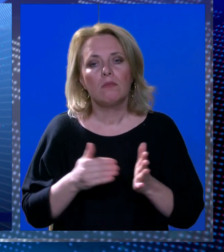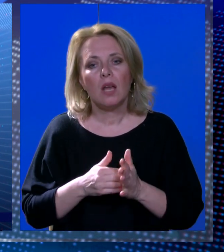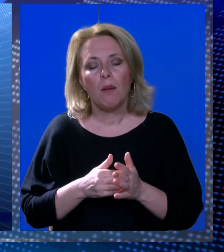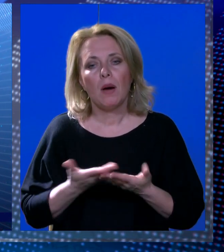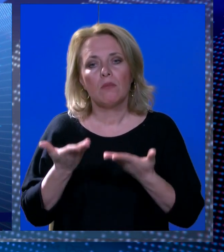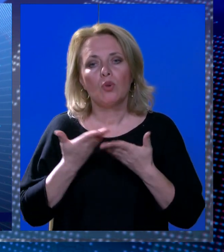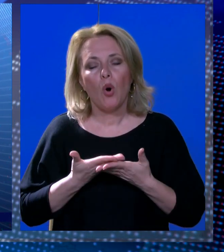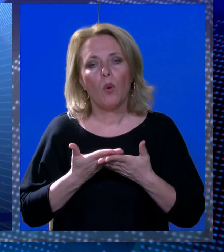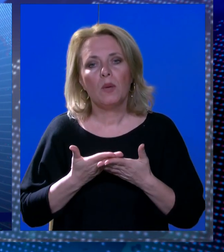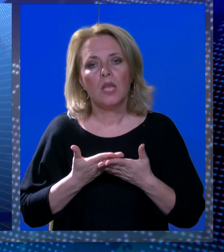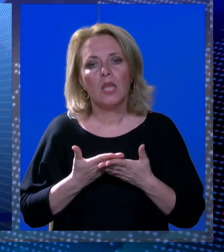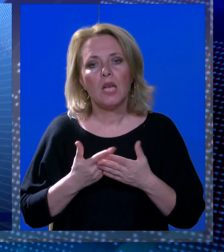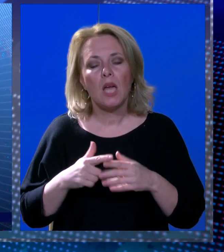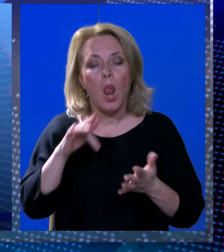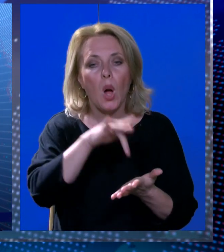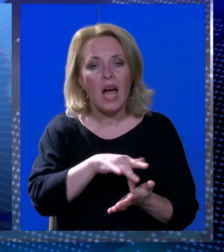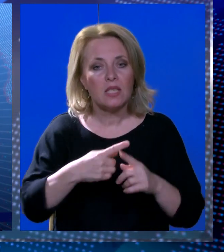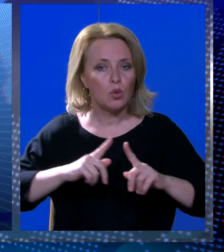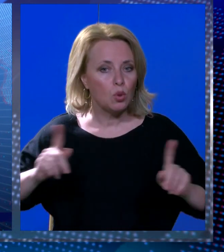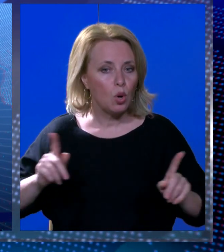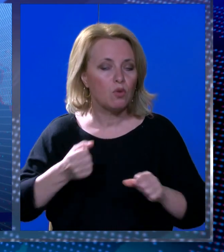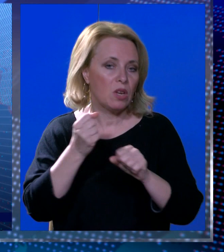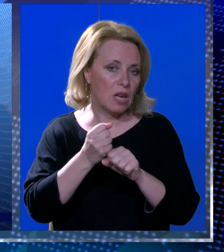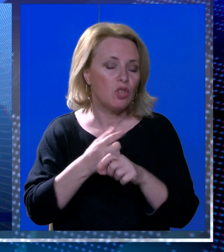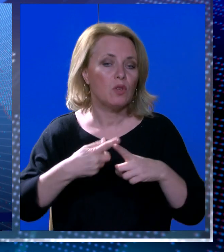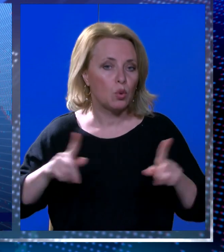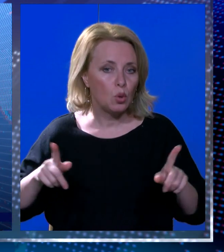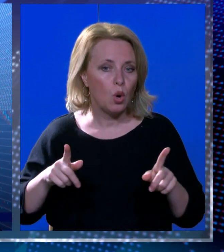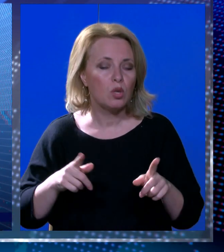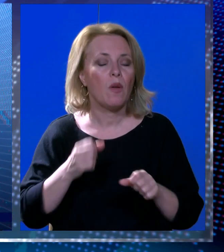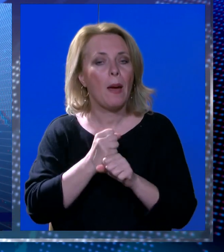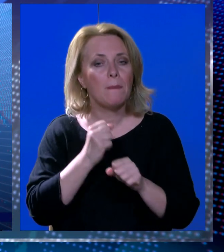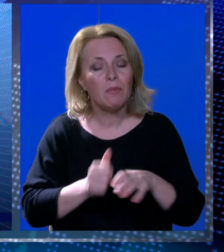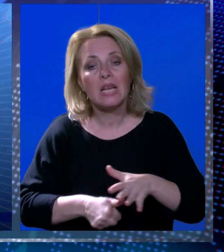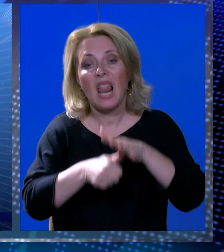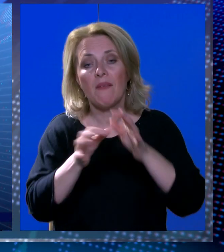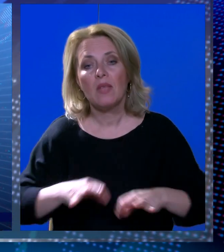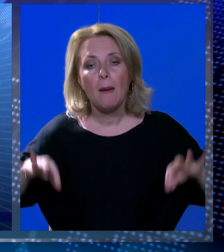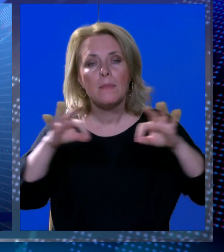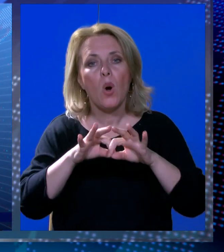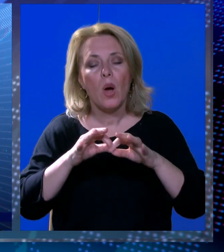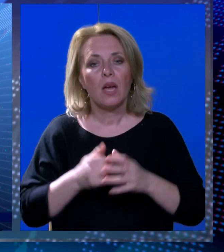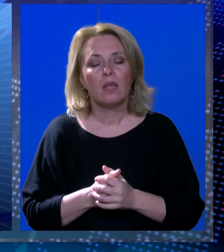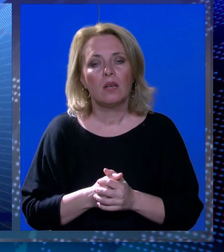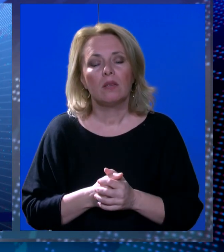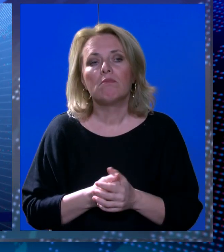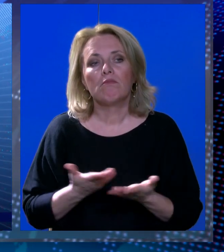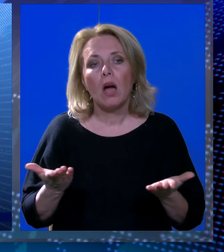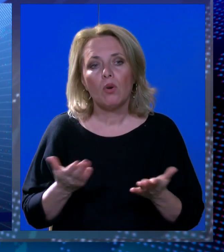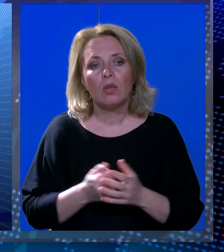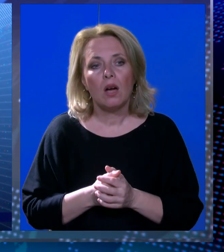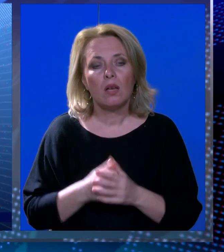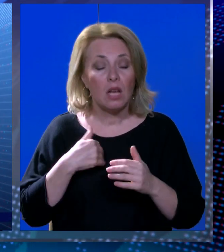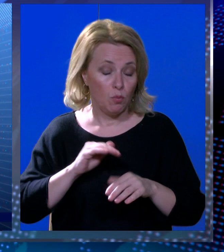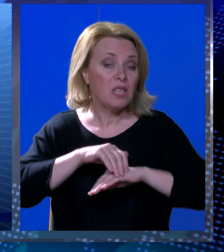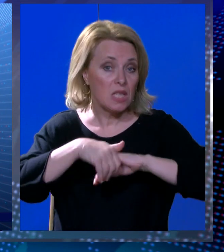jasno treba dobiti lokalsku dozvolu i građevinsku dozvolu, izraditi glavni projekt, dobiti građevinsku dozvolu, tako da, evo,